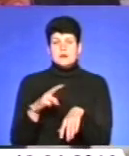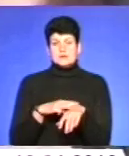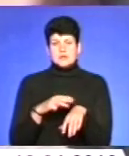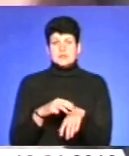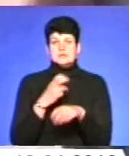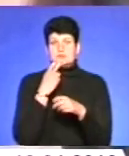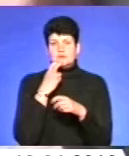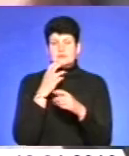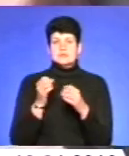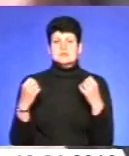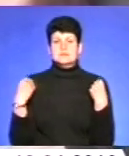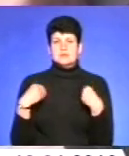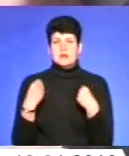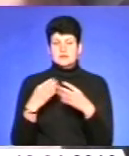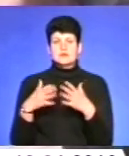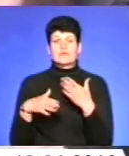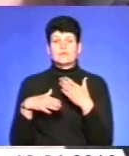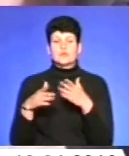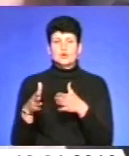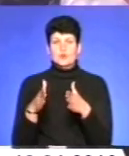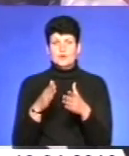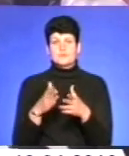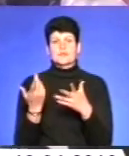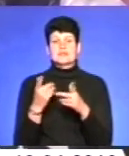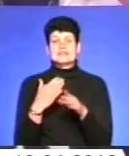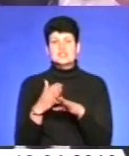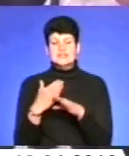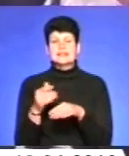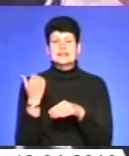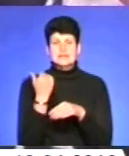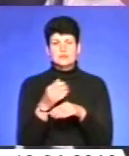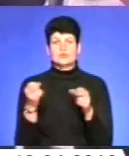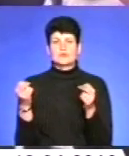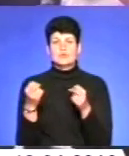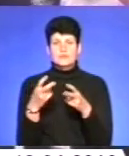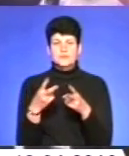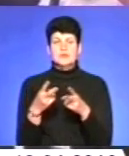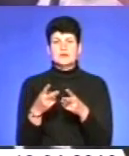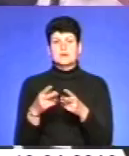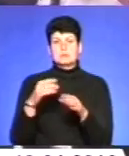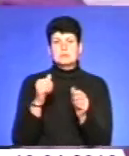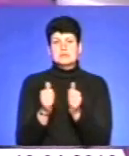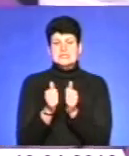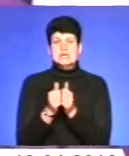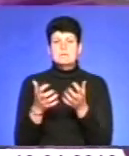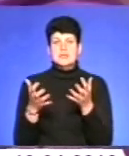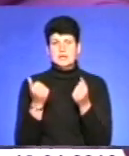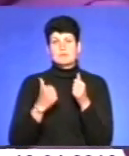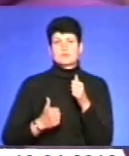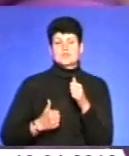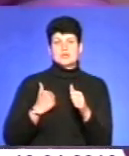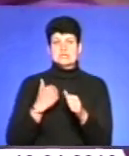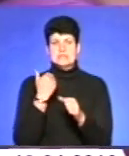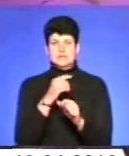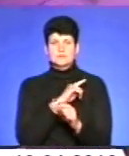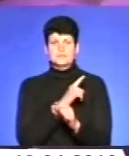дорогу та прощалися з рідними, адже ризик – це частина їхньої професії. Близькі підтримують своїх синів та чоловіків і пишаються їхньою